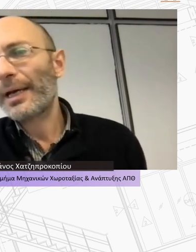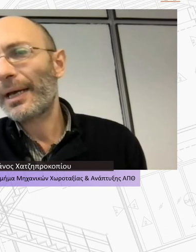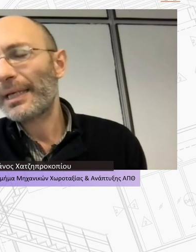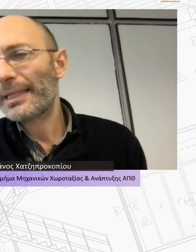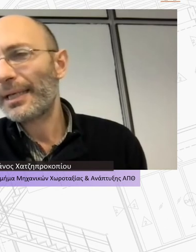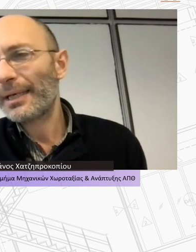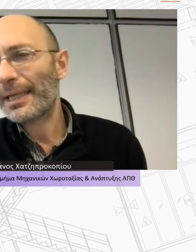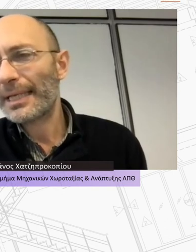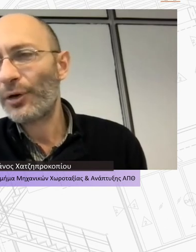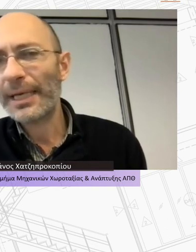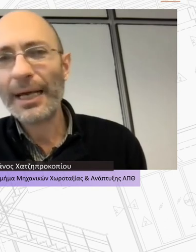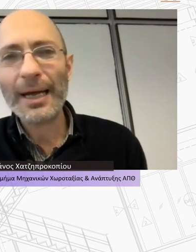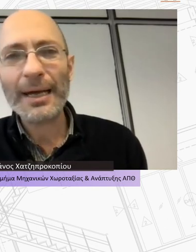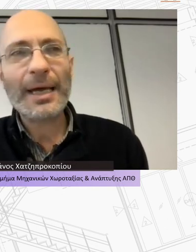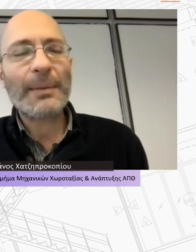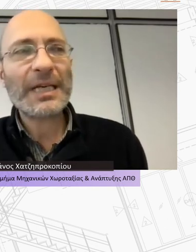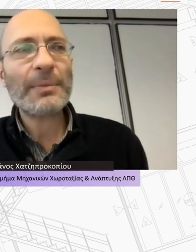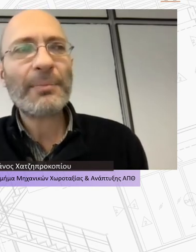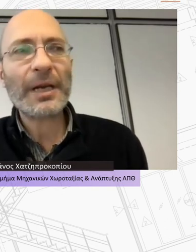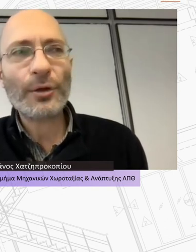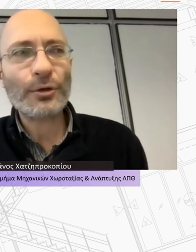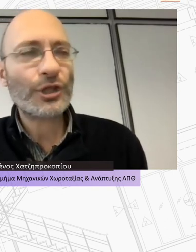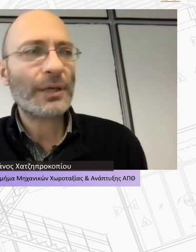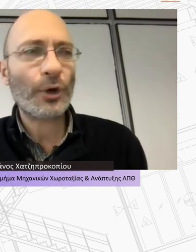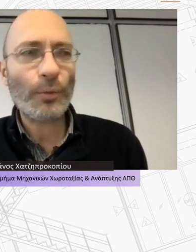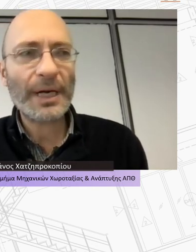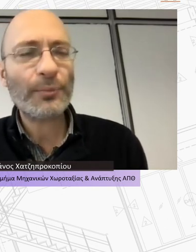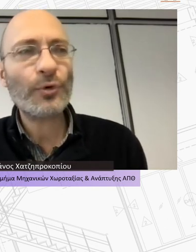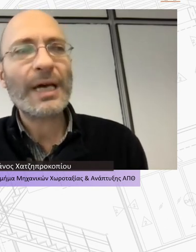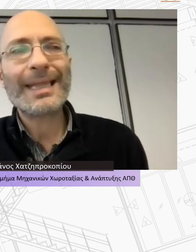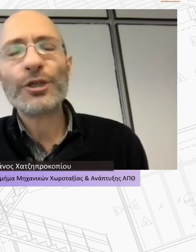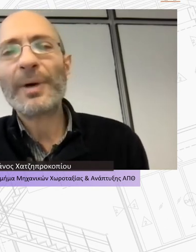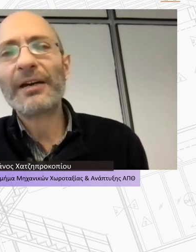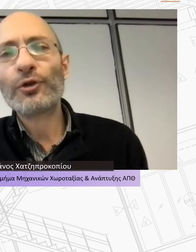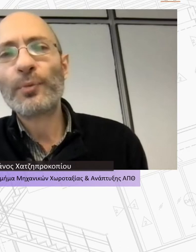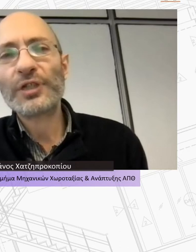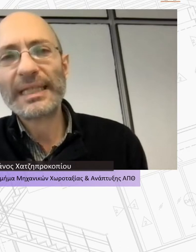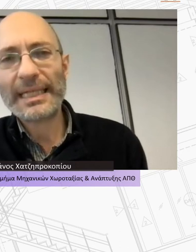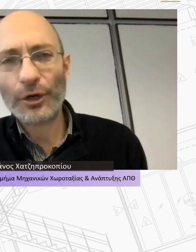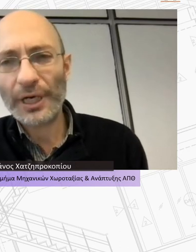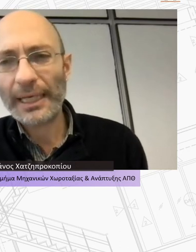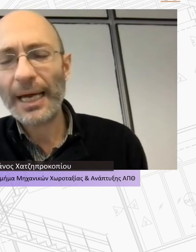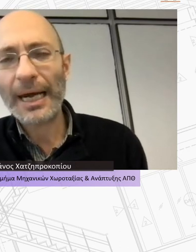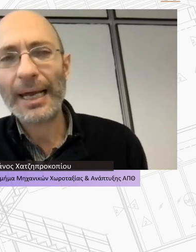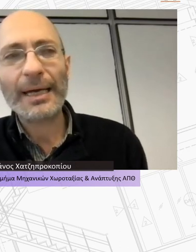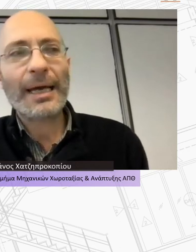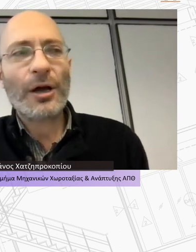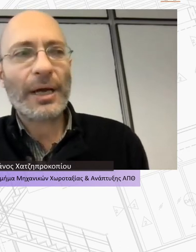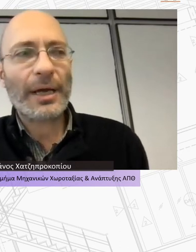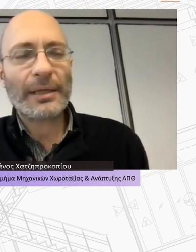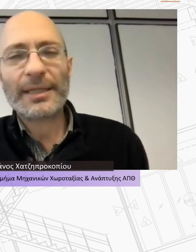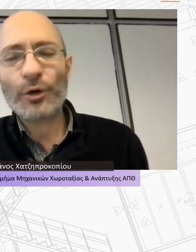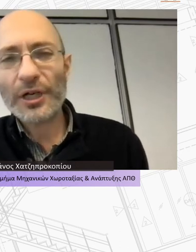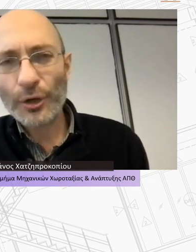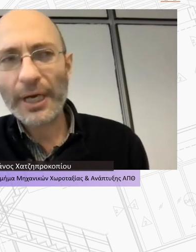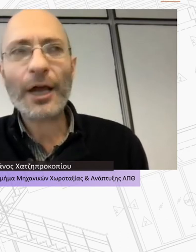στην Θεσσαλονίκη αλλά υπήρχε μια περίοδος η προηγούμενη που δεν ξέρουμε ακριβώς πώς είναι στη Θεσσαλονίκη αλλά